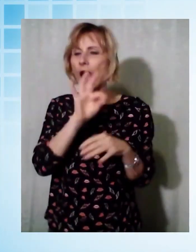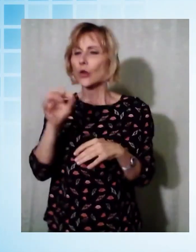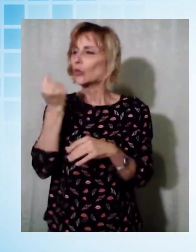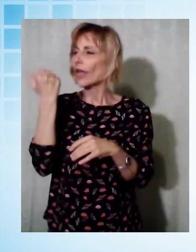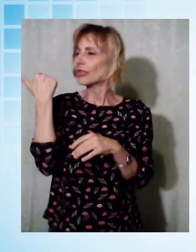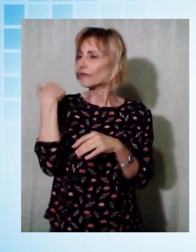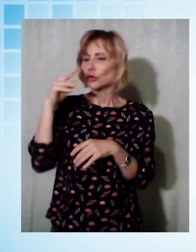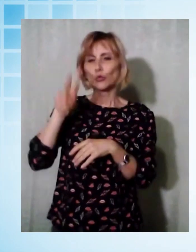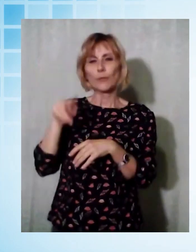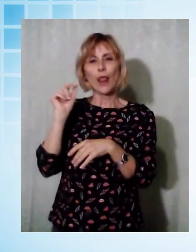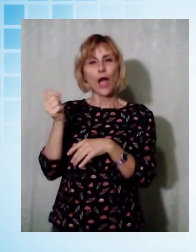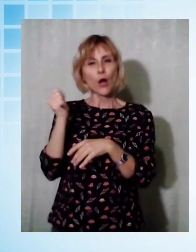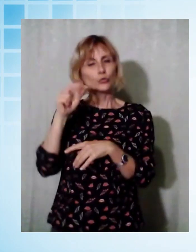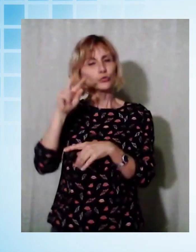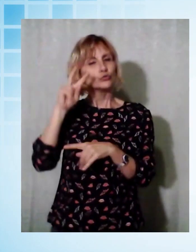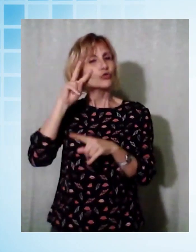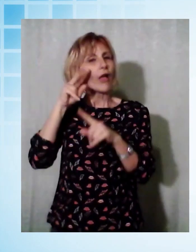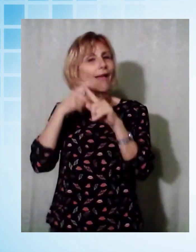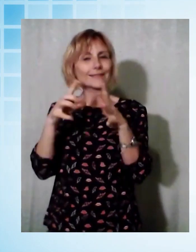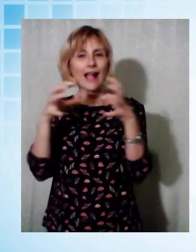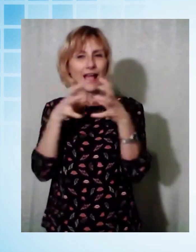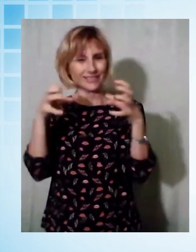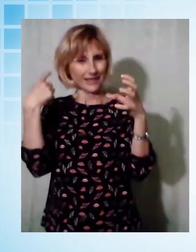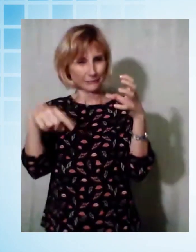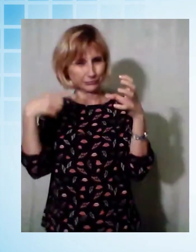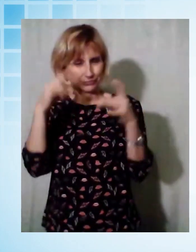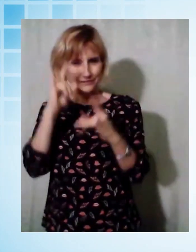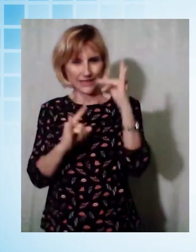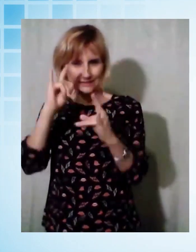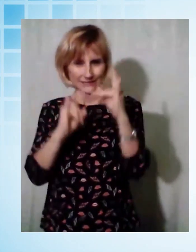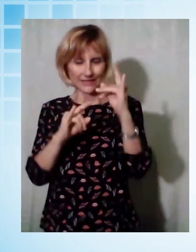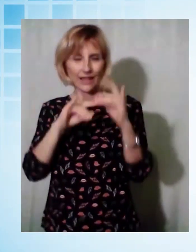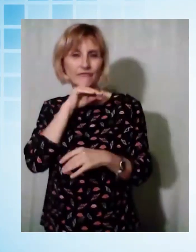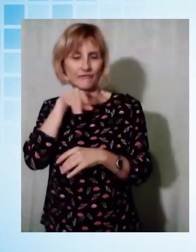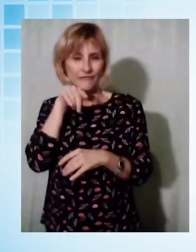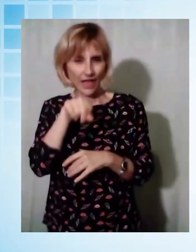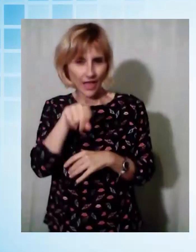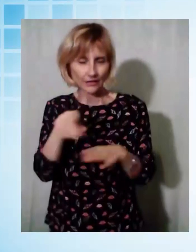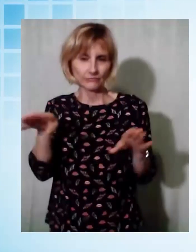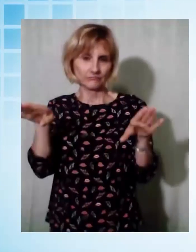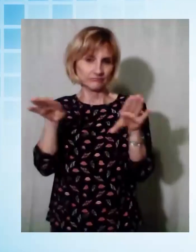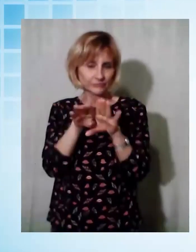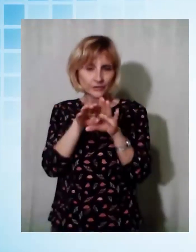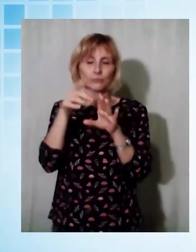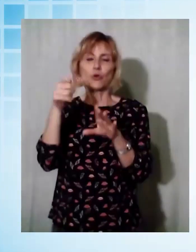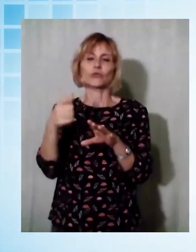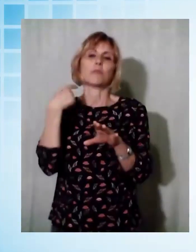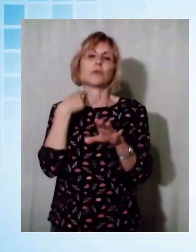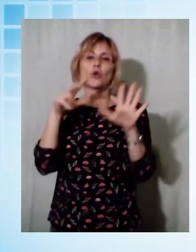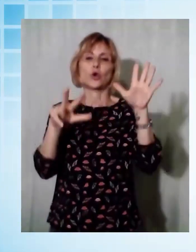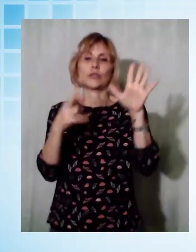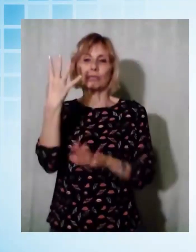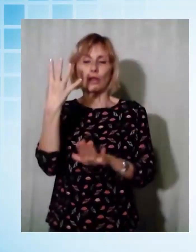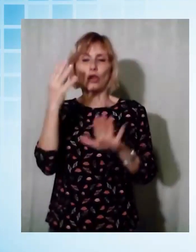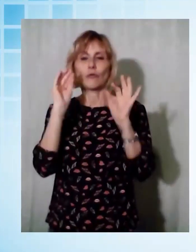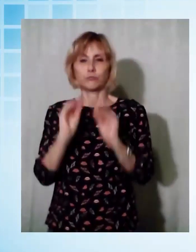in cui l'ex quartiere dello scatolificio Corzona di Castelvecchio chiudeva i battenti con la perdita di 89 posti di lavoro. La fabbrica è